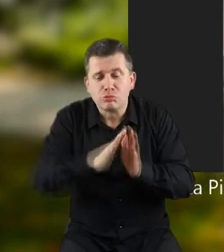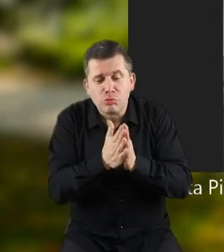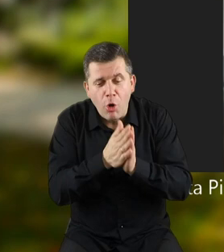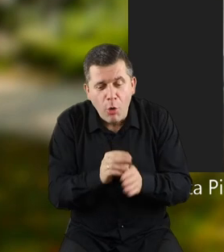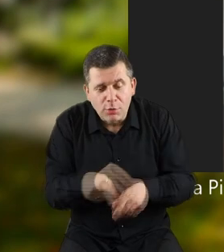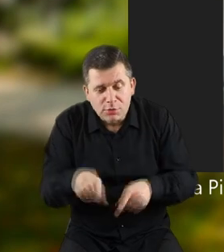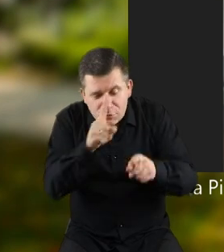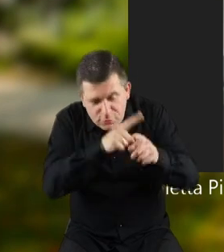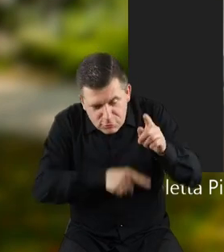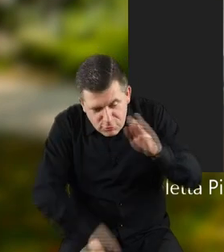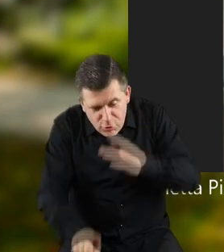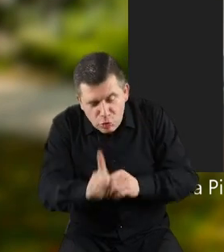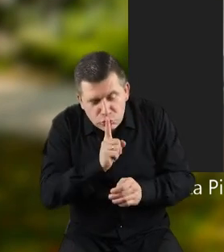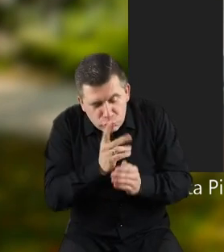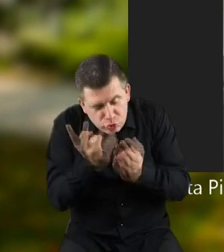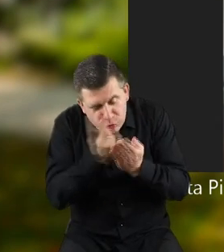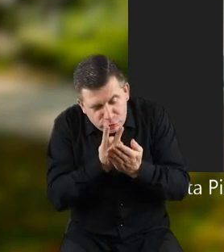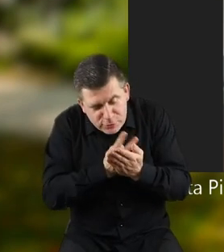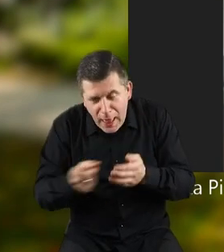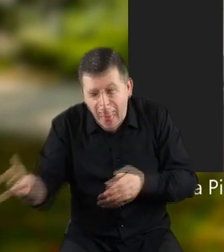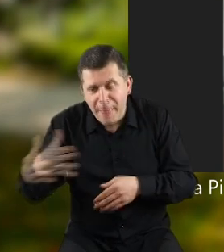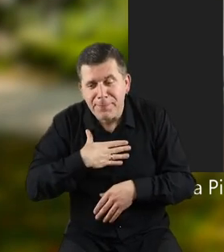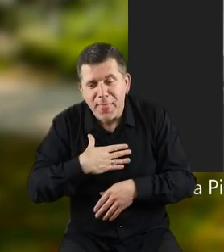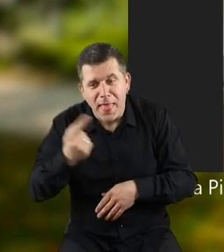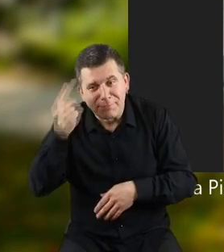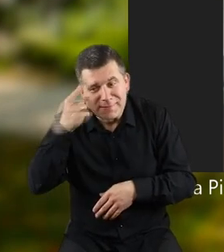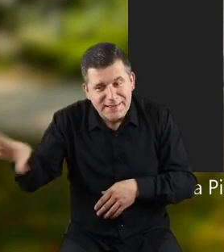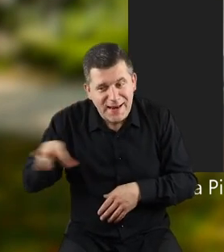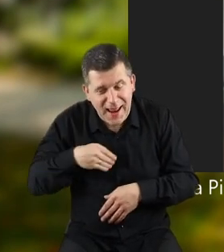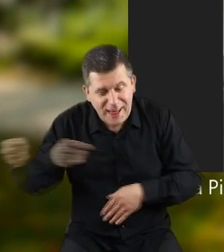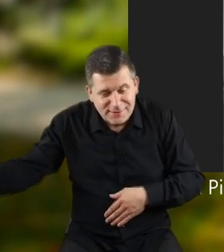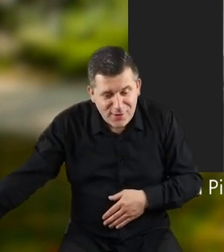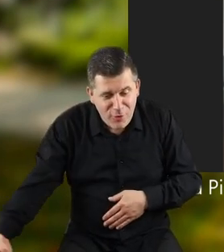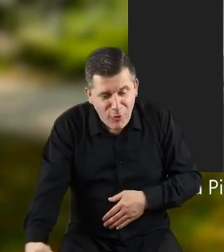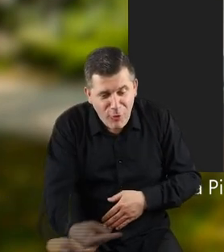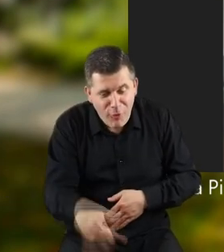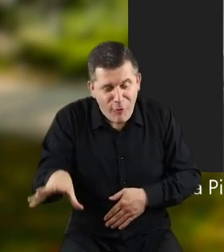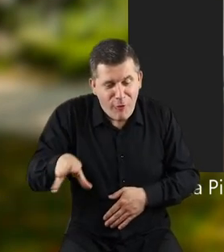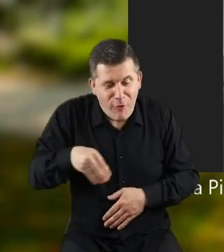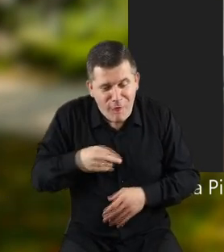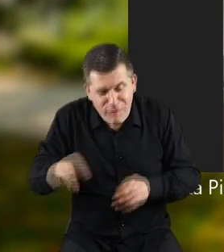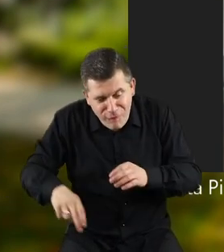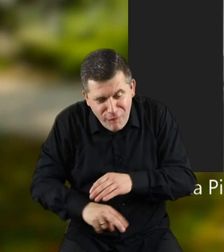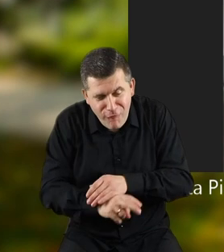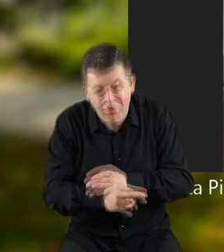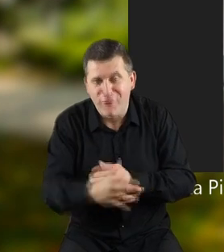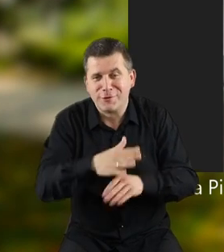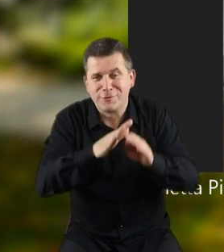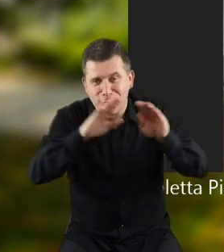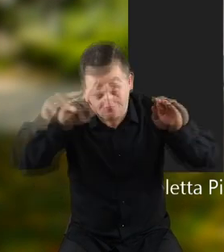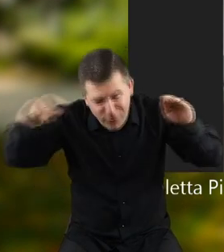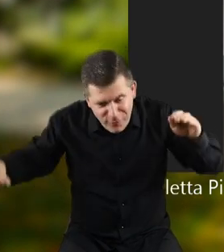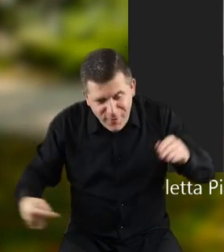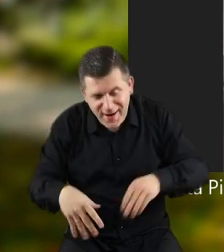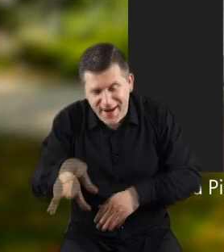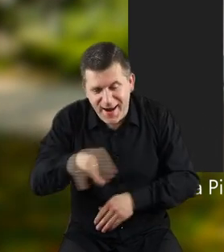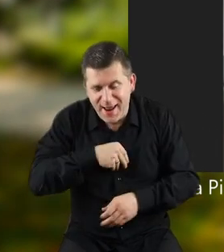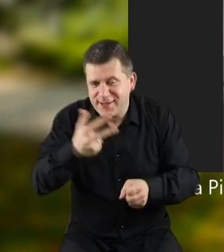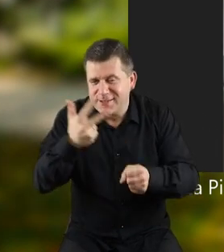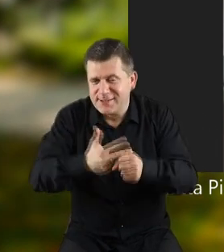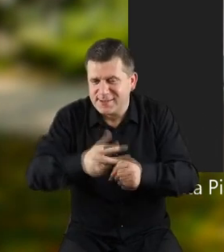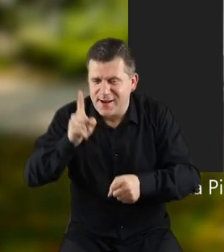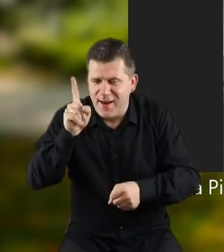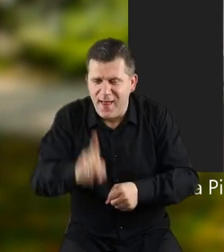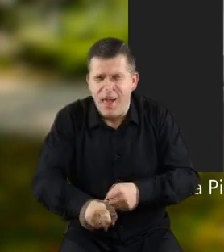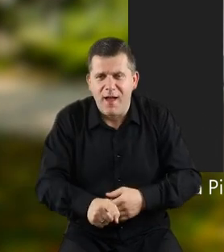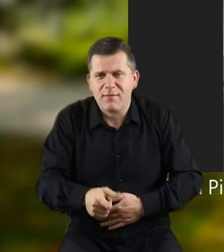książkę i szłam pod stolik czytać, a mój piesek myślał, że tam będziemy teraz odrabiać lekcję i też wchodził pod ten stół i